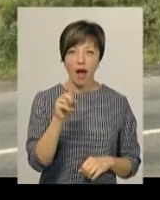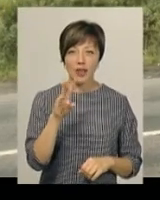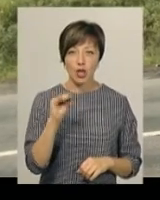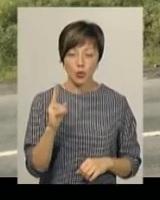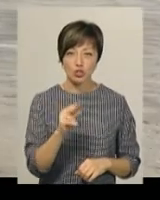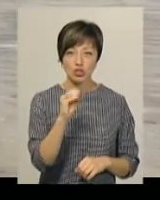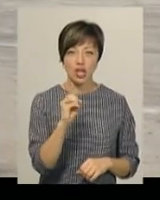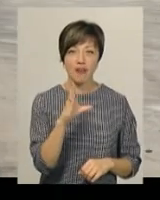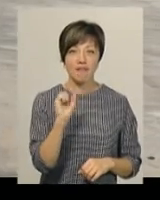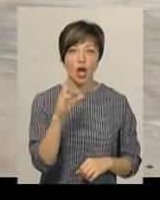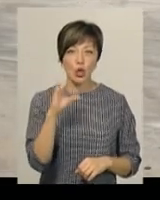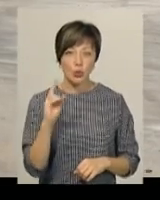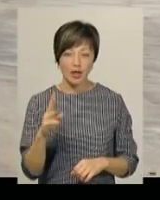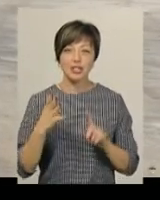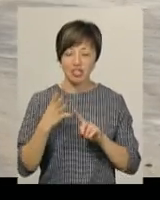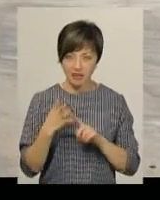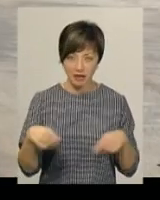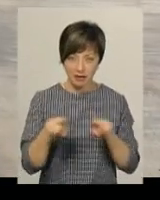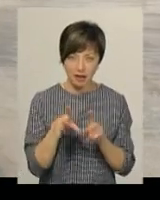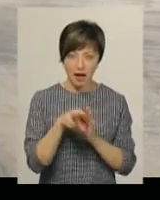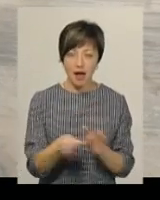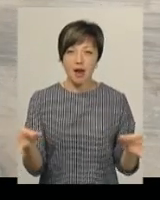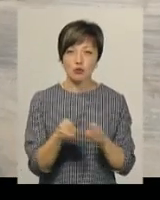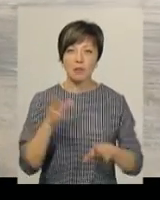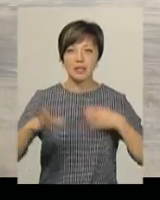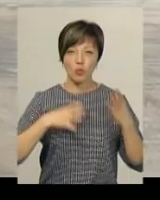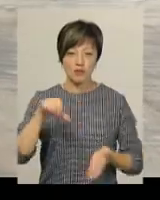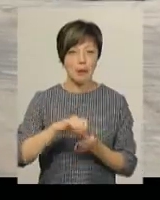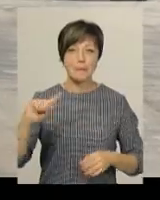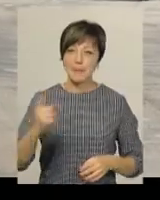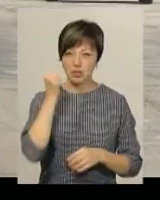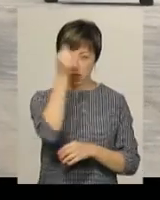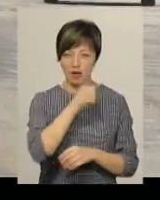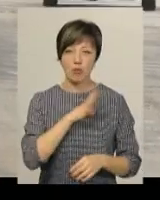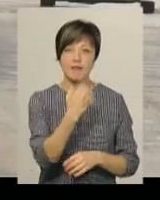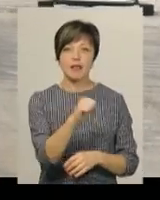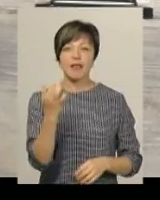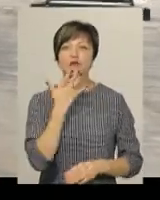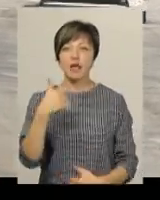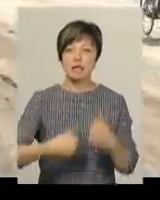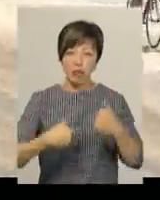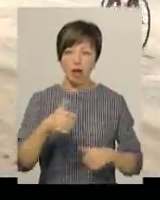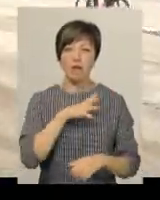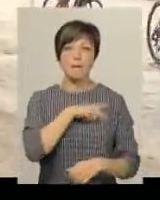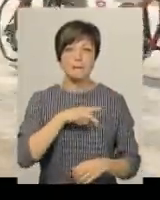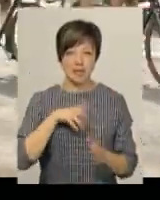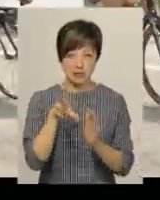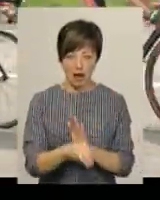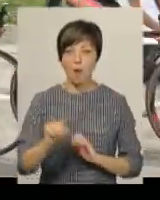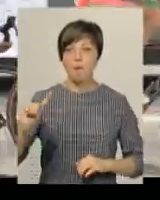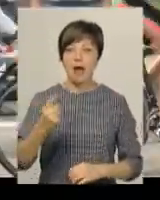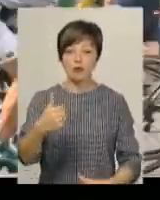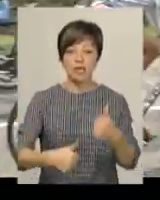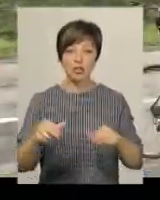Катерина Черватюк та Кристіна Ганжук разом тренуються і виступають перший рік. За цей час вони вигравали національні змагання та були в призерах. У першому